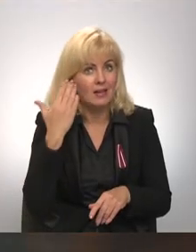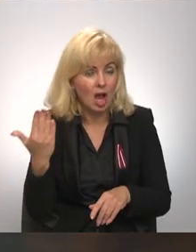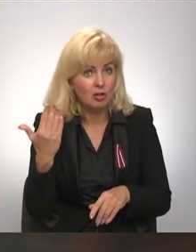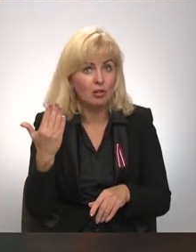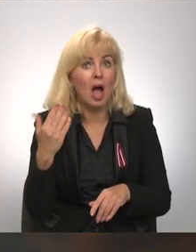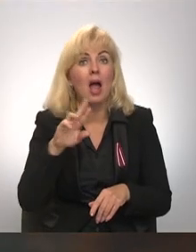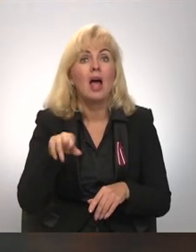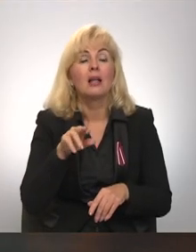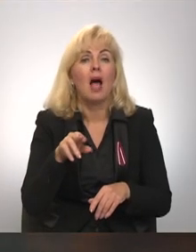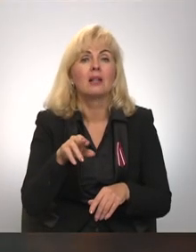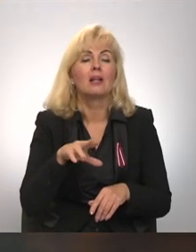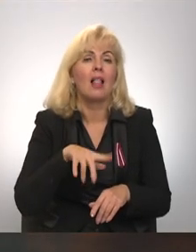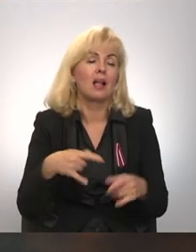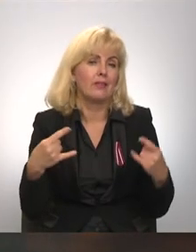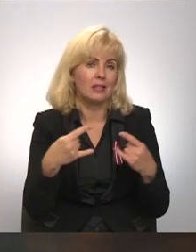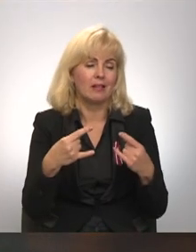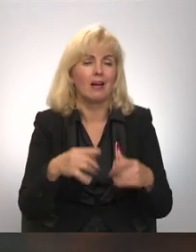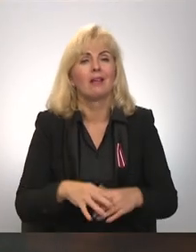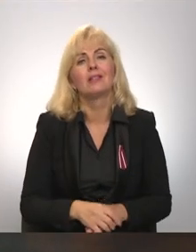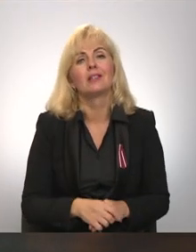Dats Tirāns zinta ar Sprīņu Sīngas Graudiņš, Latvijas televīzija.